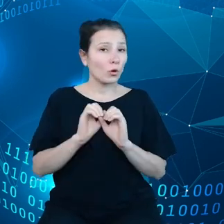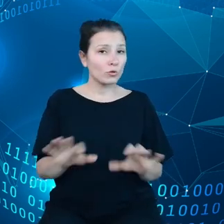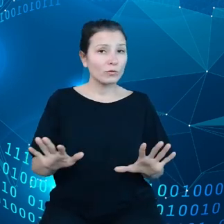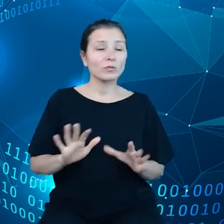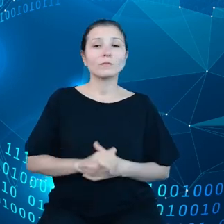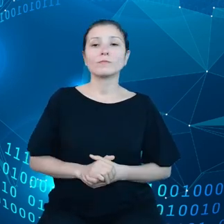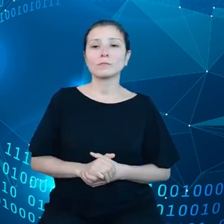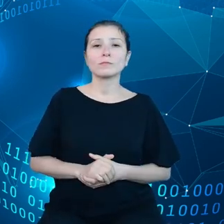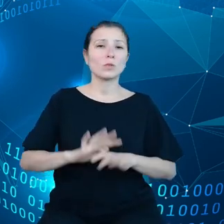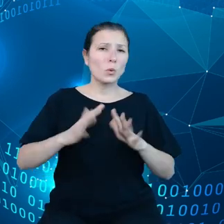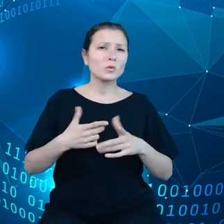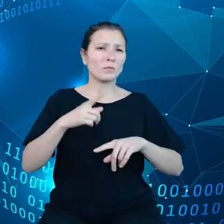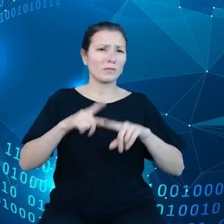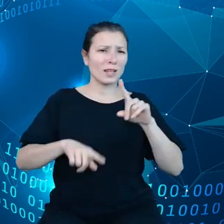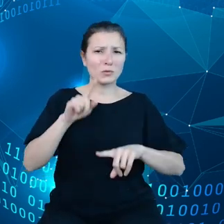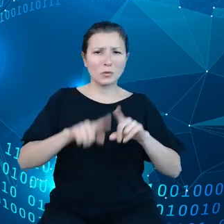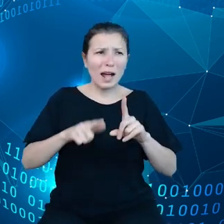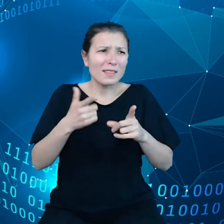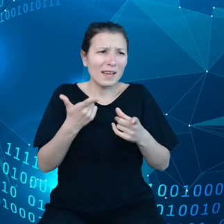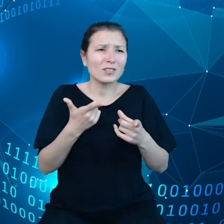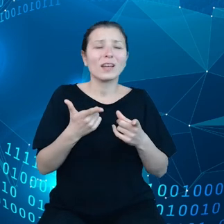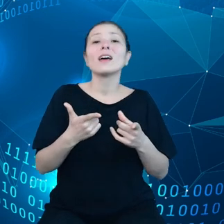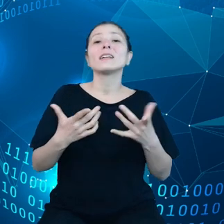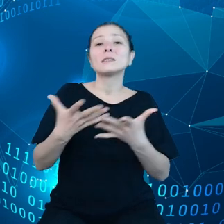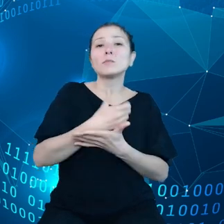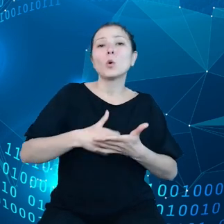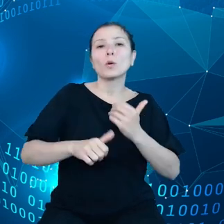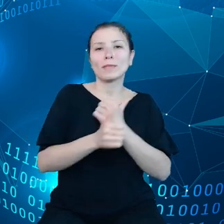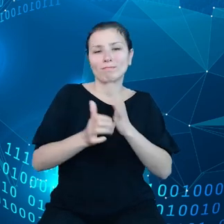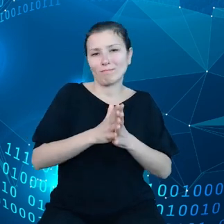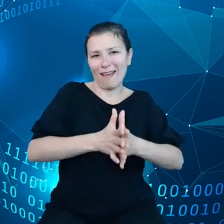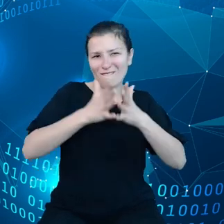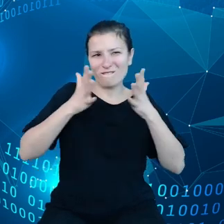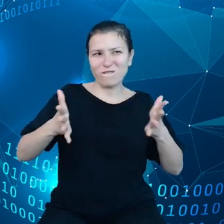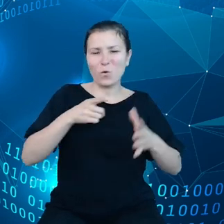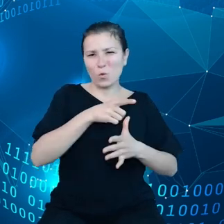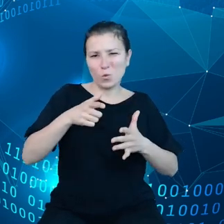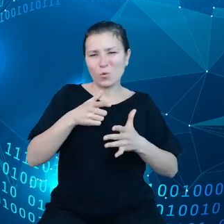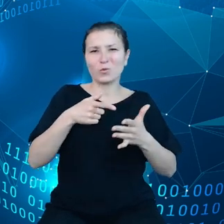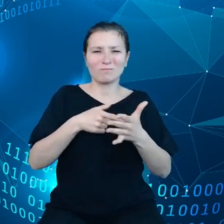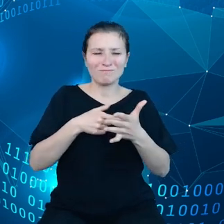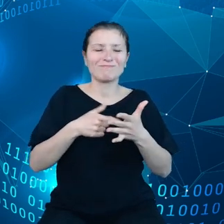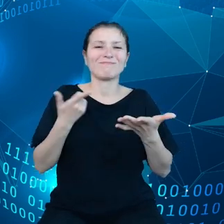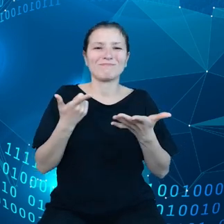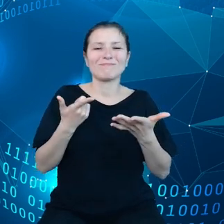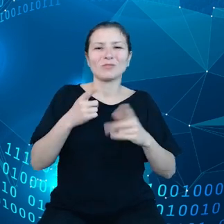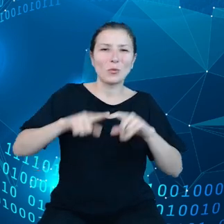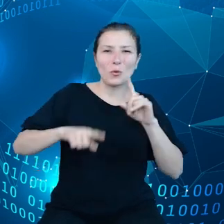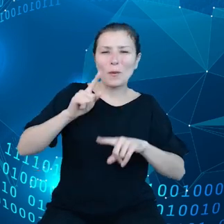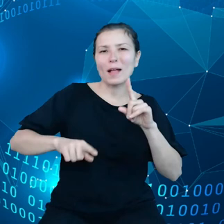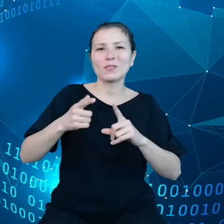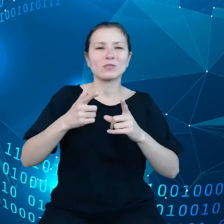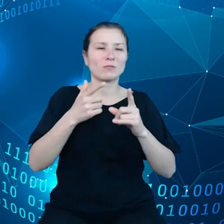naturalne cechy dużych zbiorów danych i nie da się tego uniknąć, natomiast na pewno są